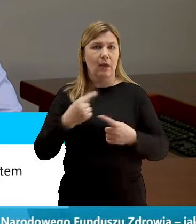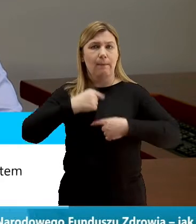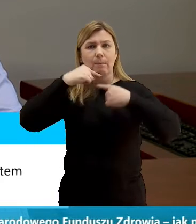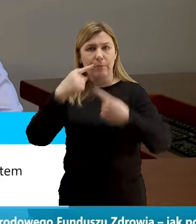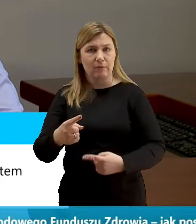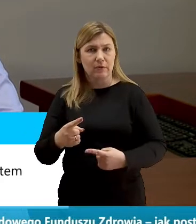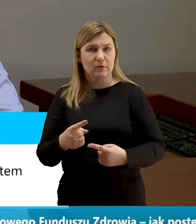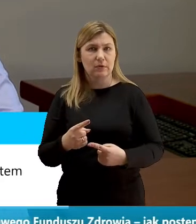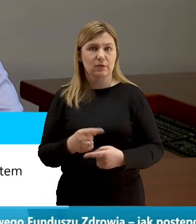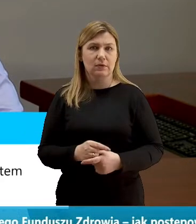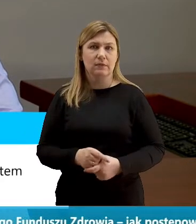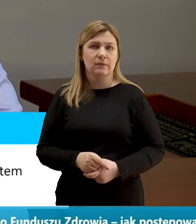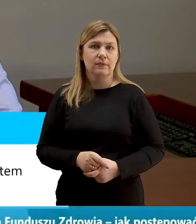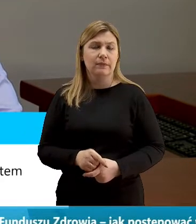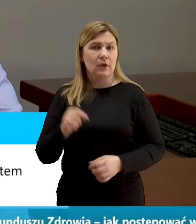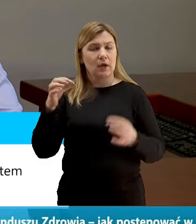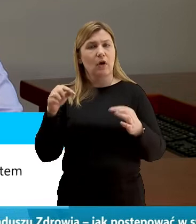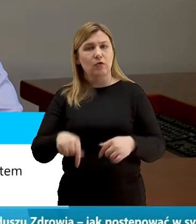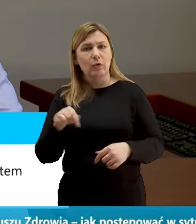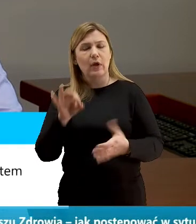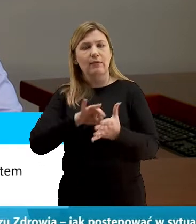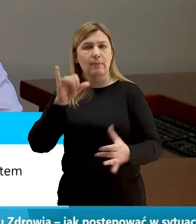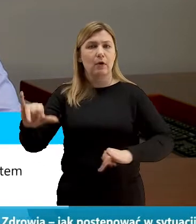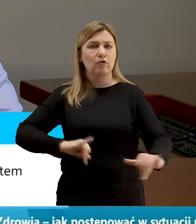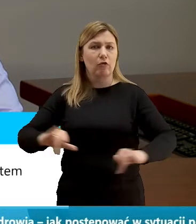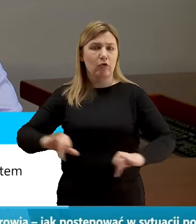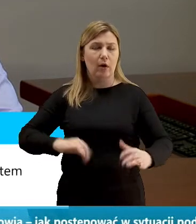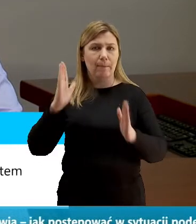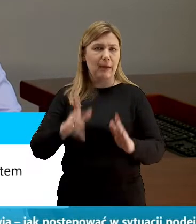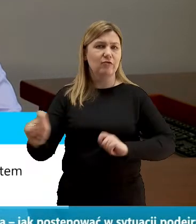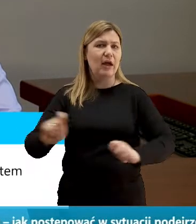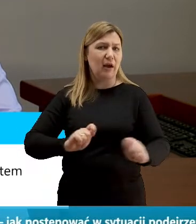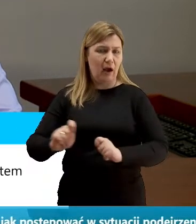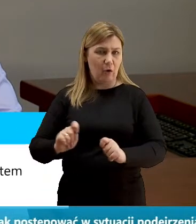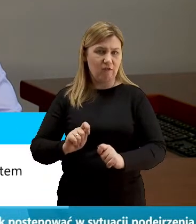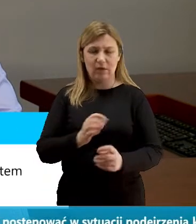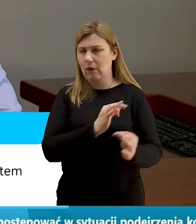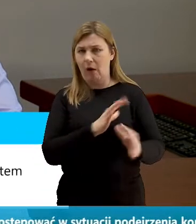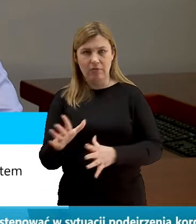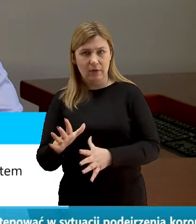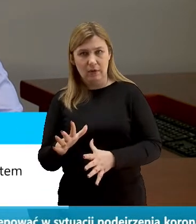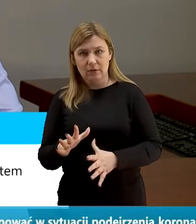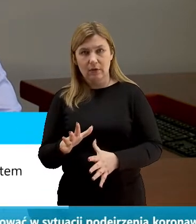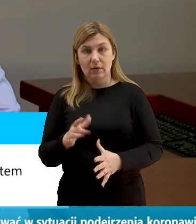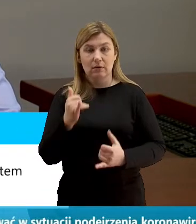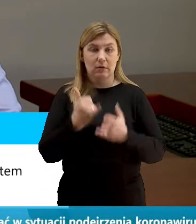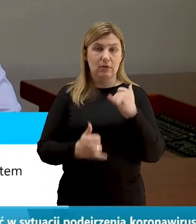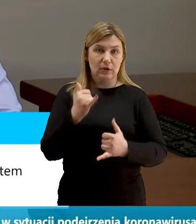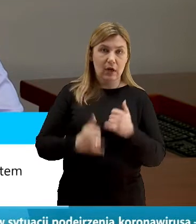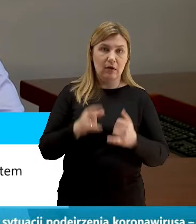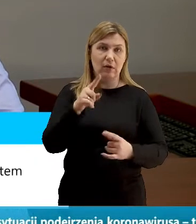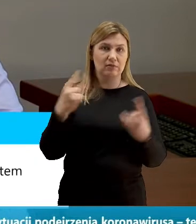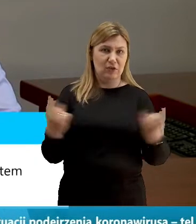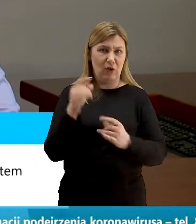tutaj na pewno rząd będzie reagował na bieżąco. Jeżeli ta sytuacja się poprawi, na pewno